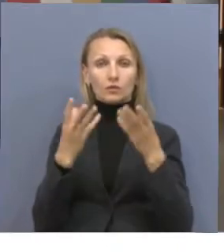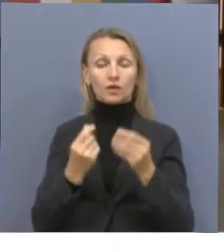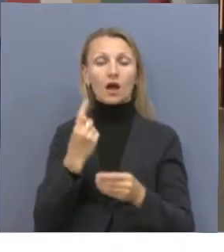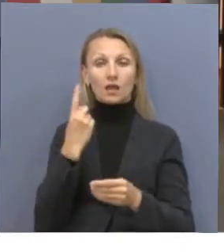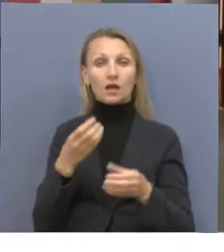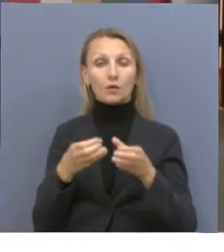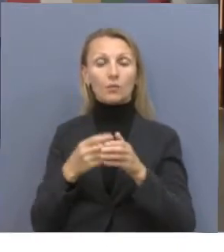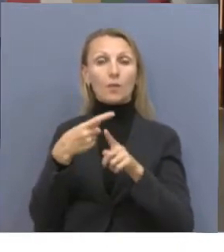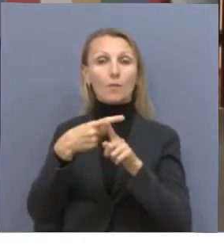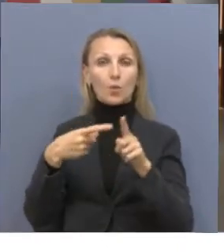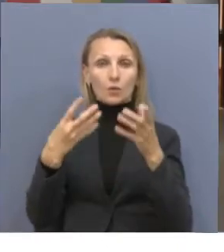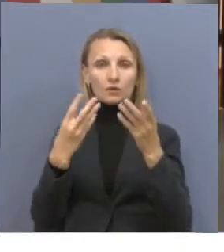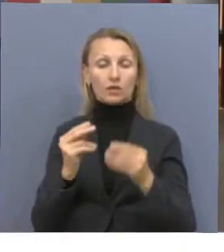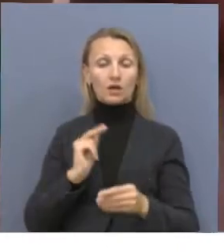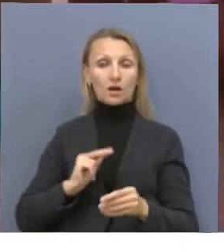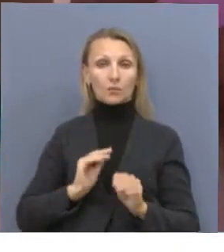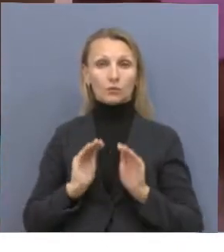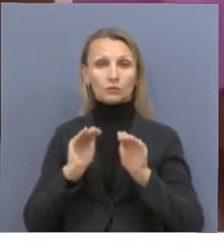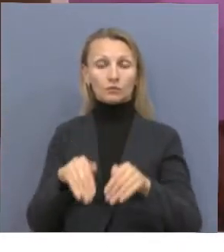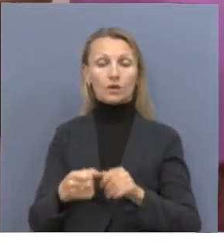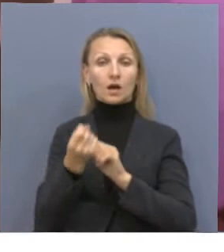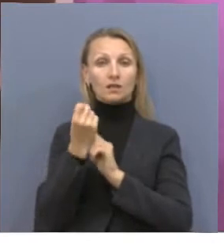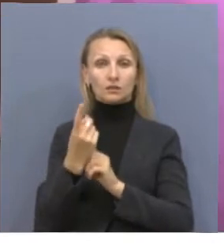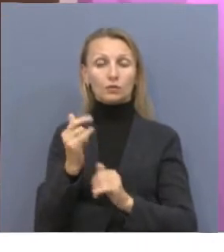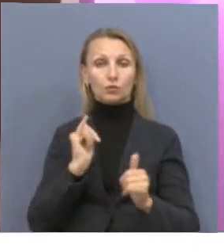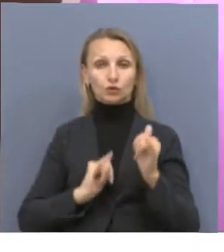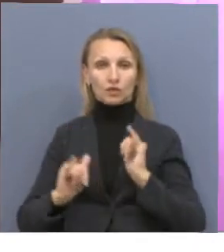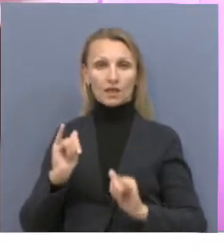по полдня. Здесь трудоустроено 11 педагогов.